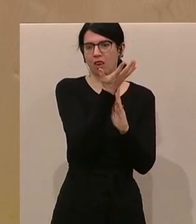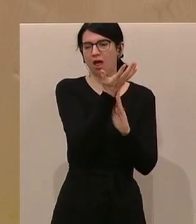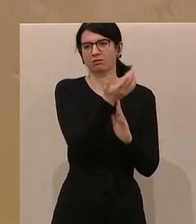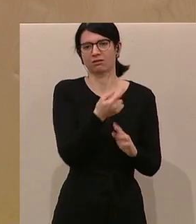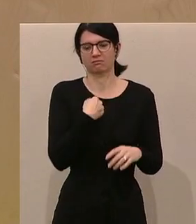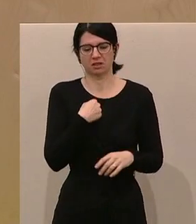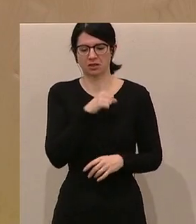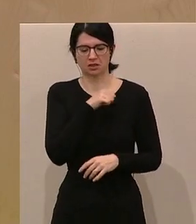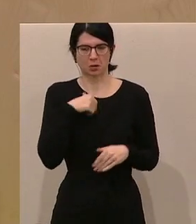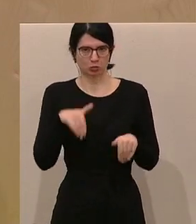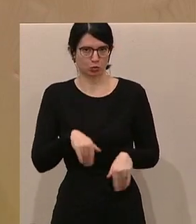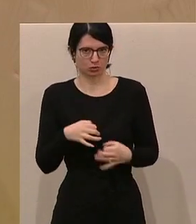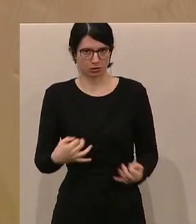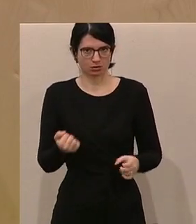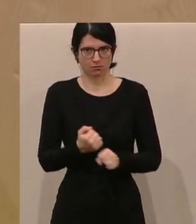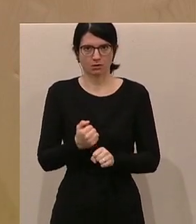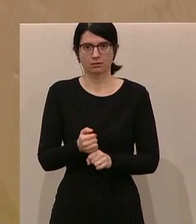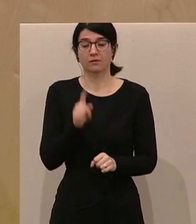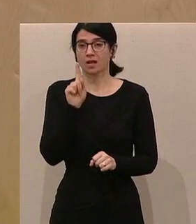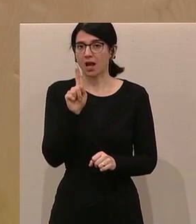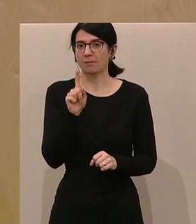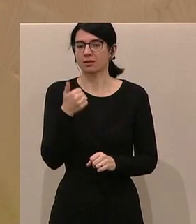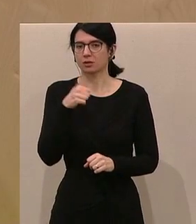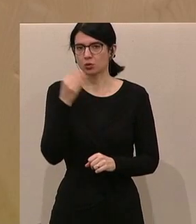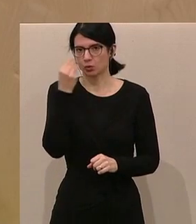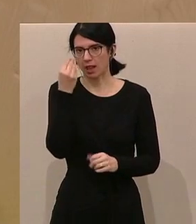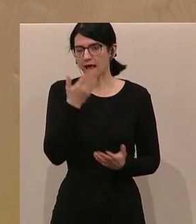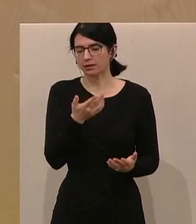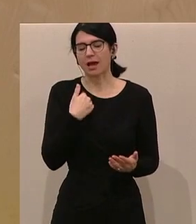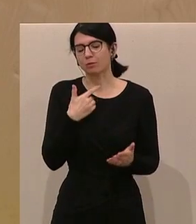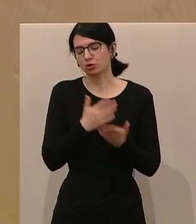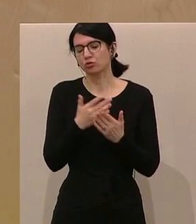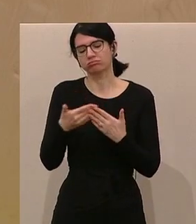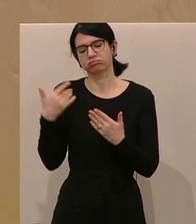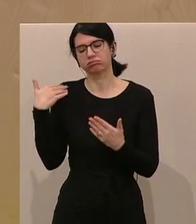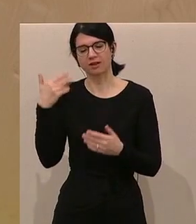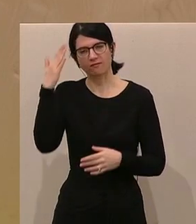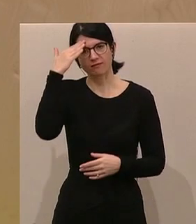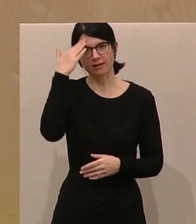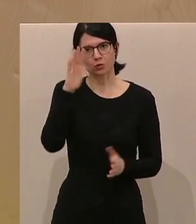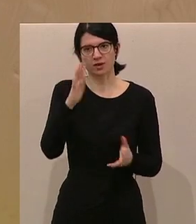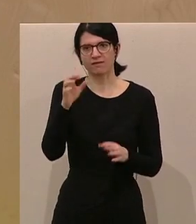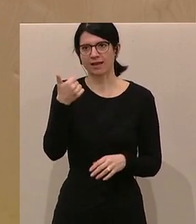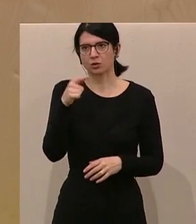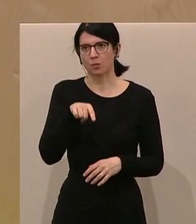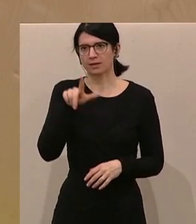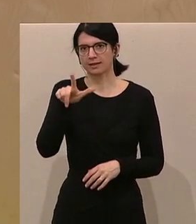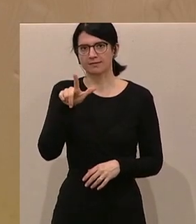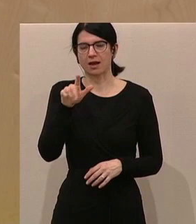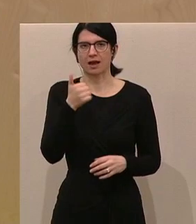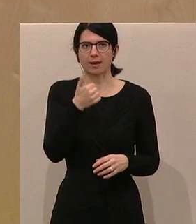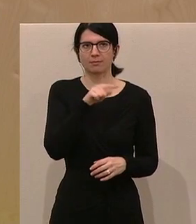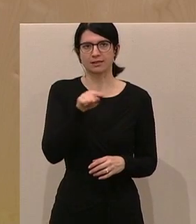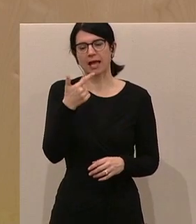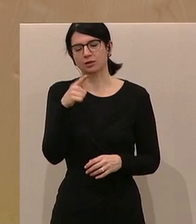es braucht keiner was machen. Aber wir haben heute gelernt, oder nicht heute, wir wissen es ja schon länger, dass es ungefähr 1,2 bis